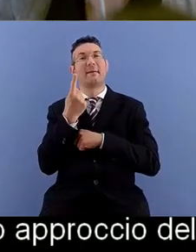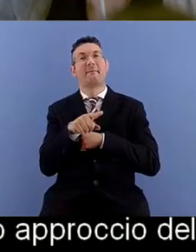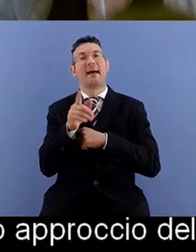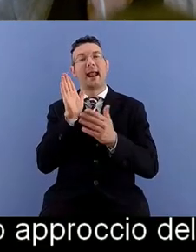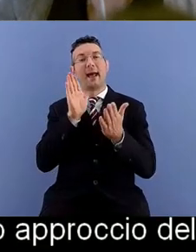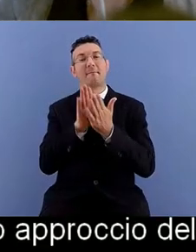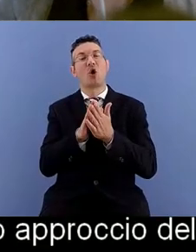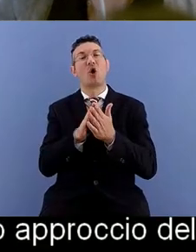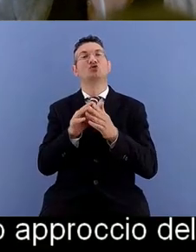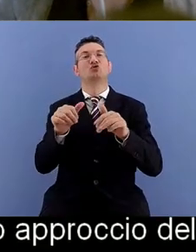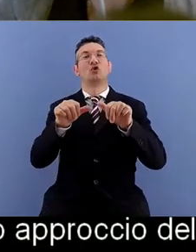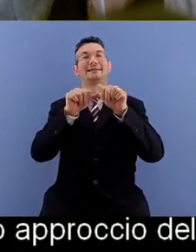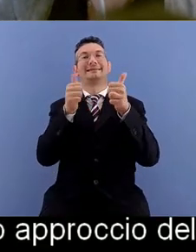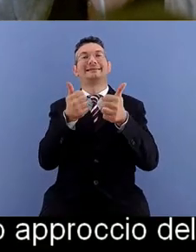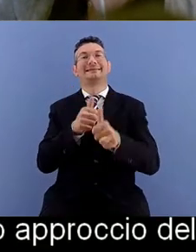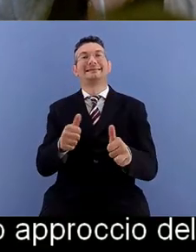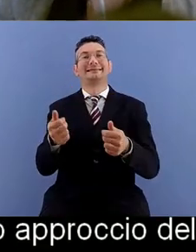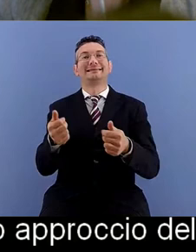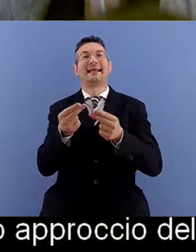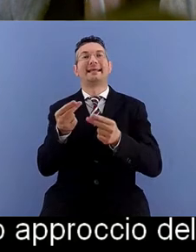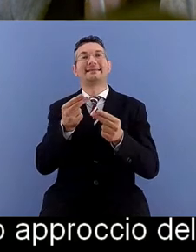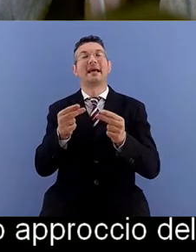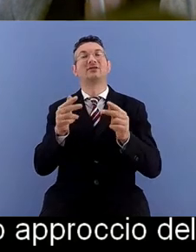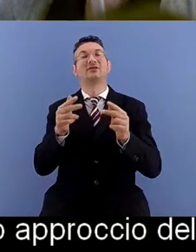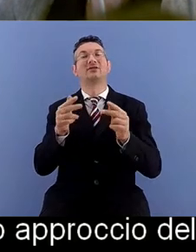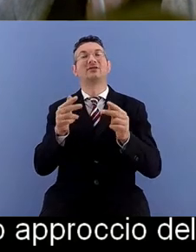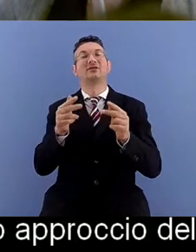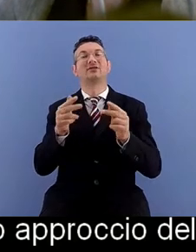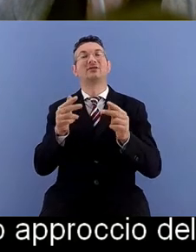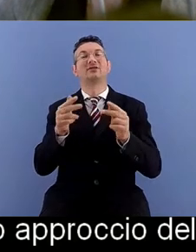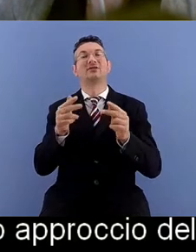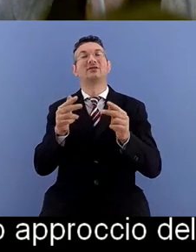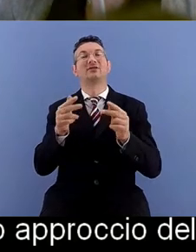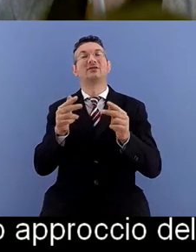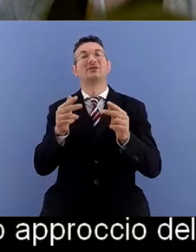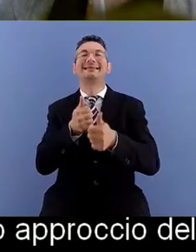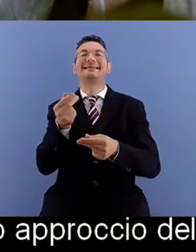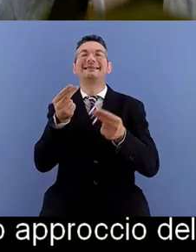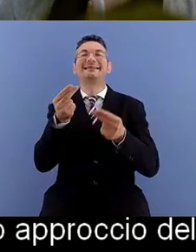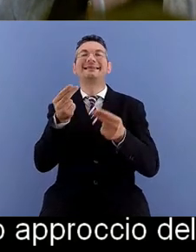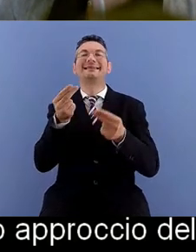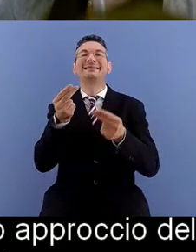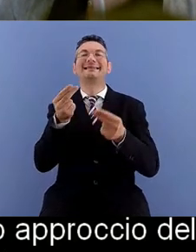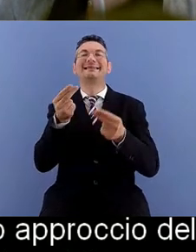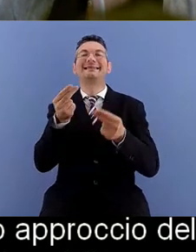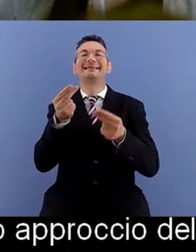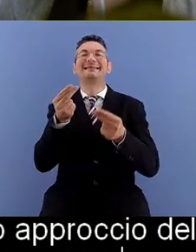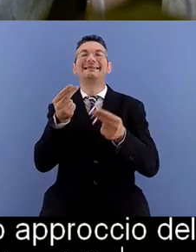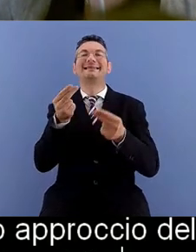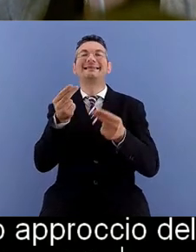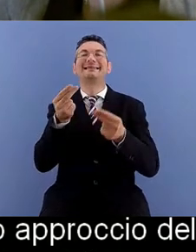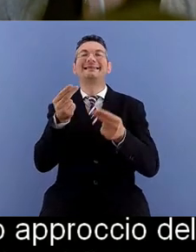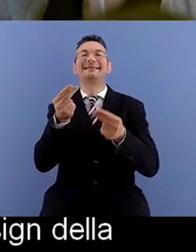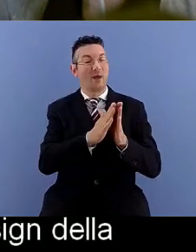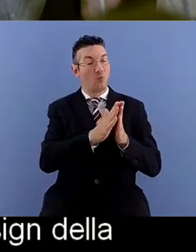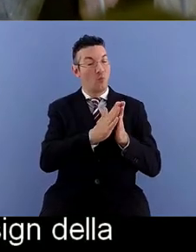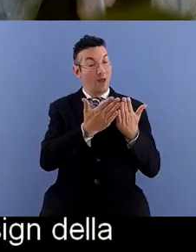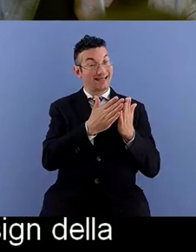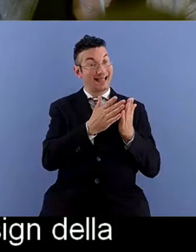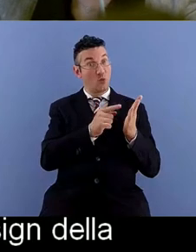occupo del design della comunicazione, quindi ho trovato all'interno di questa guida dei riferimenti che